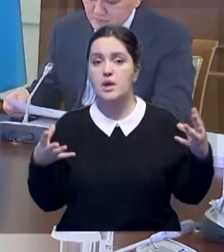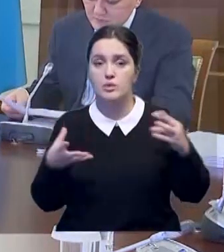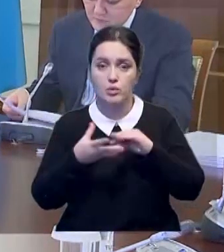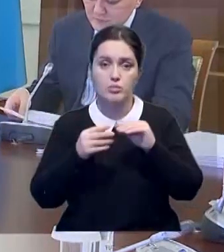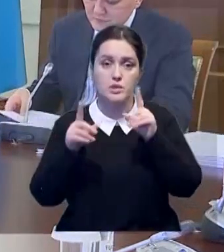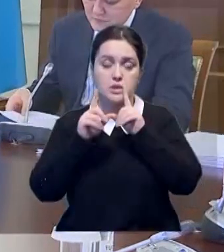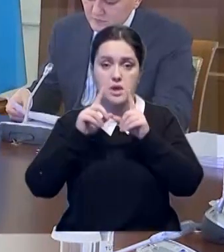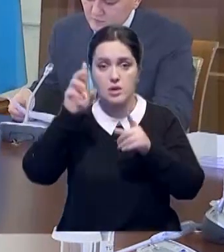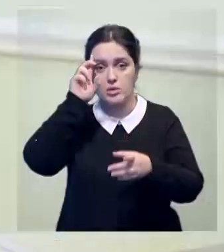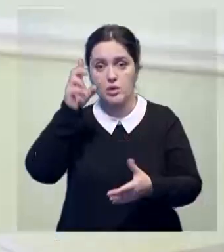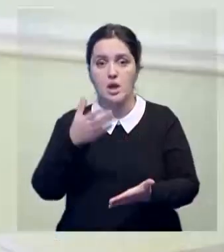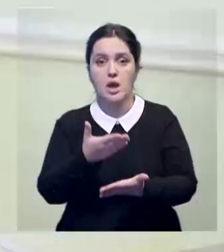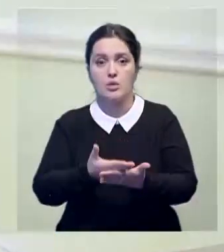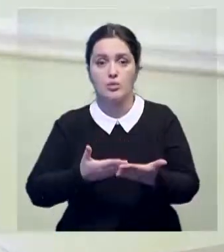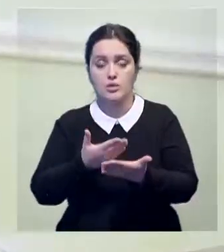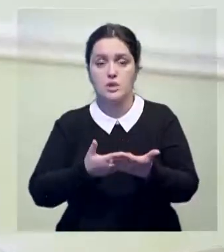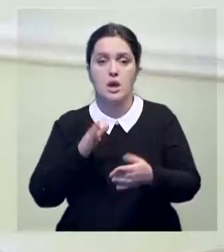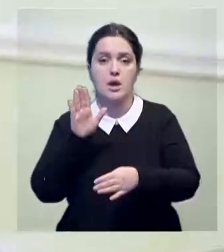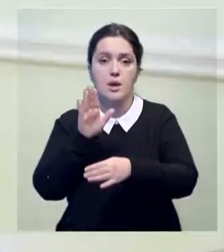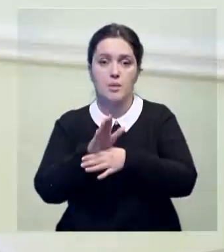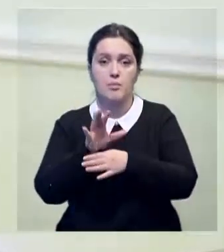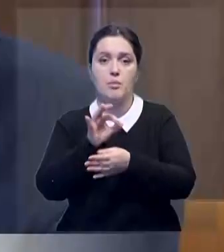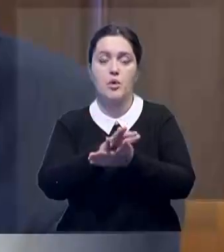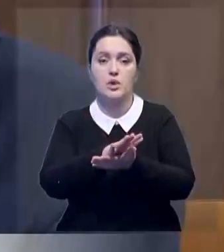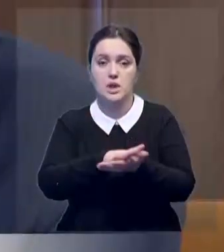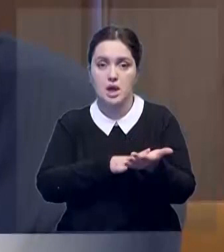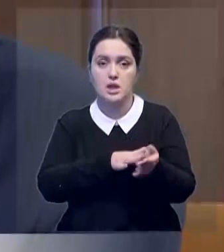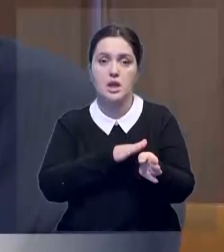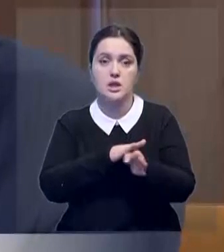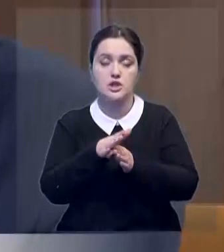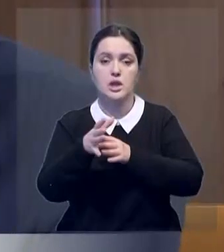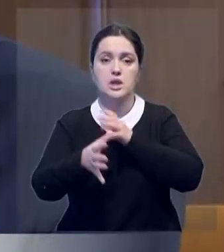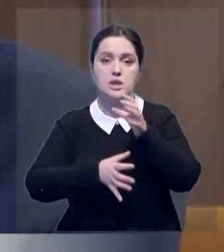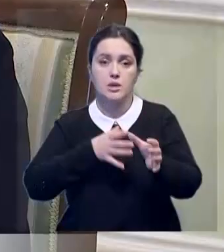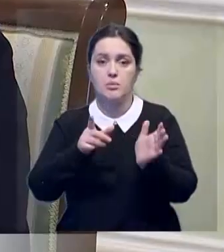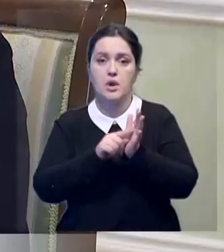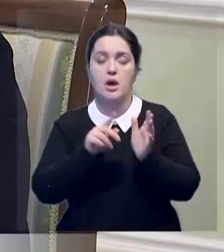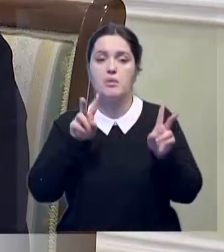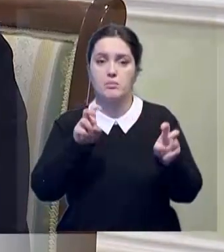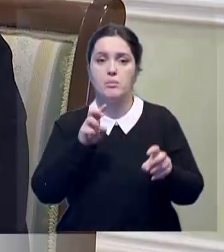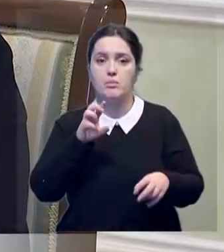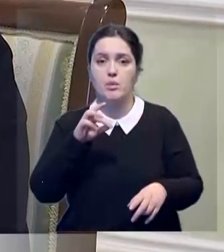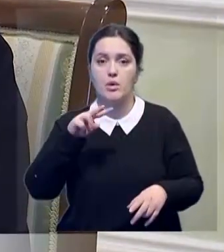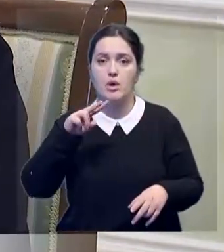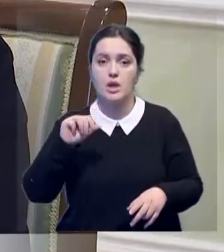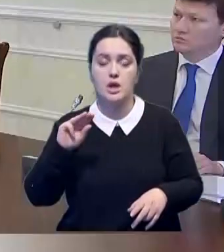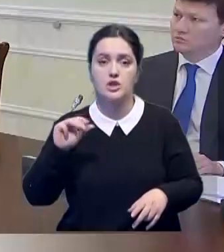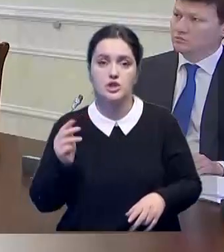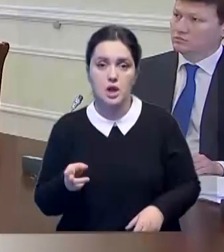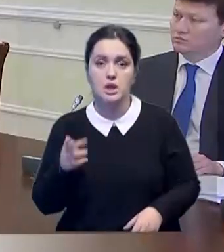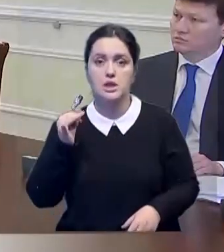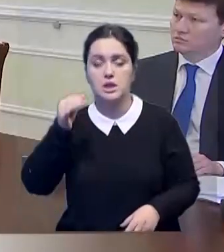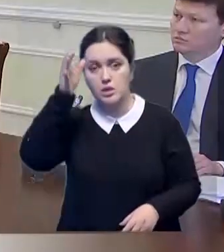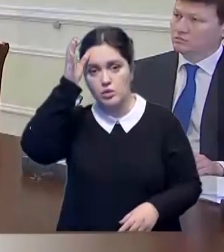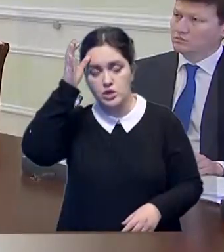претенденту. По итогам заседания госсоветник дал конкретные поручения по дальнейшей реализации международной стипендии Булашак